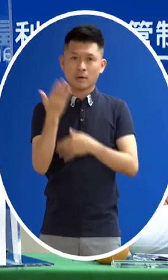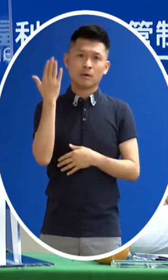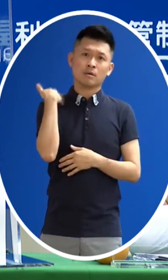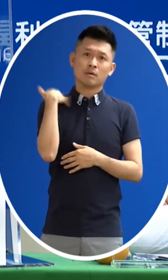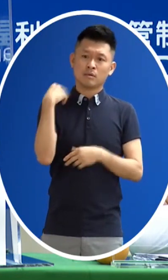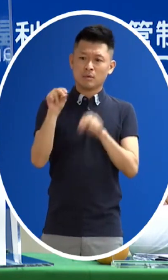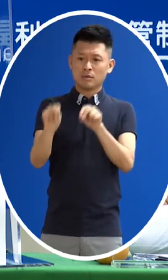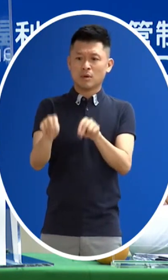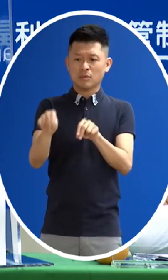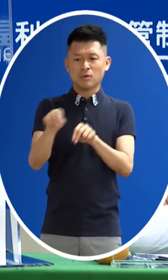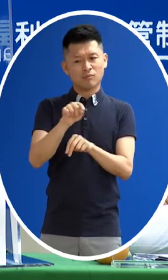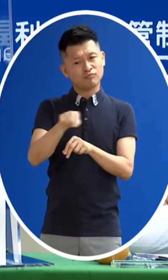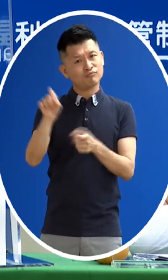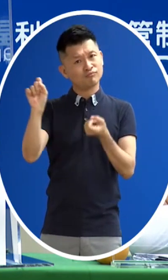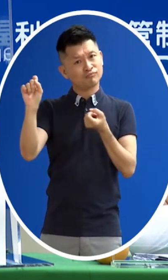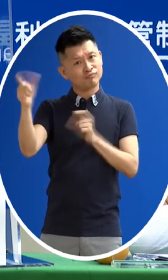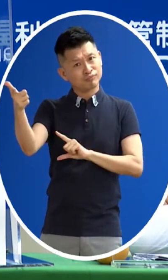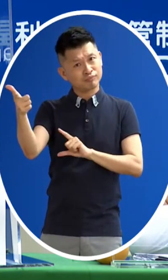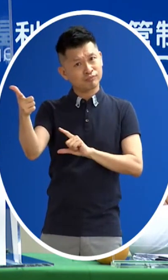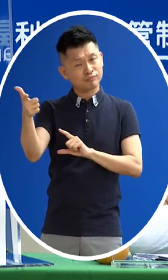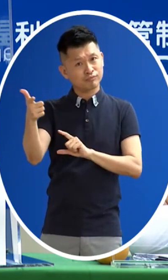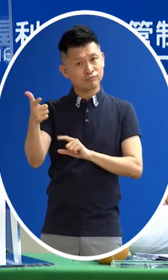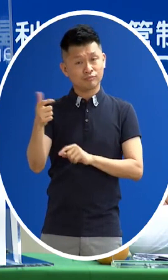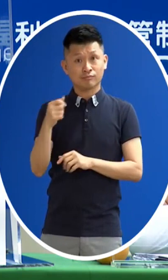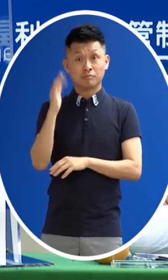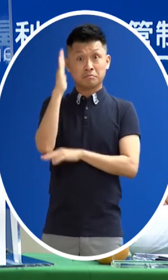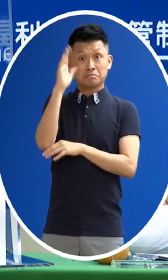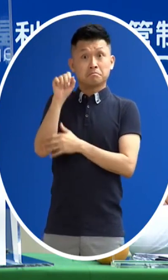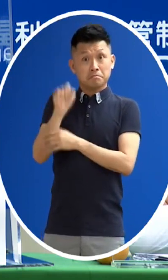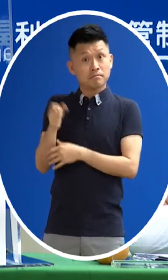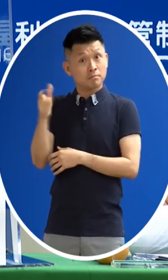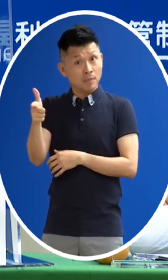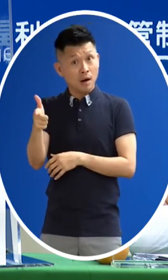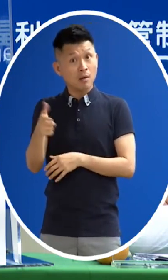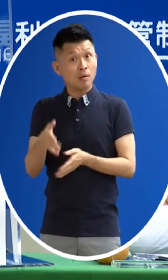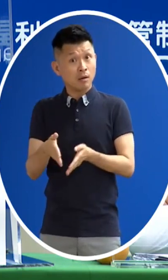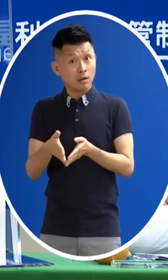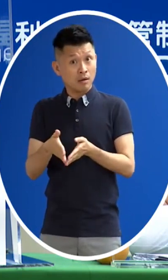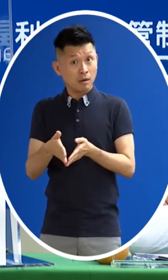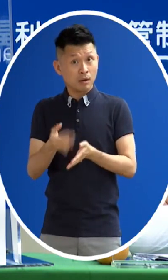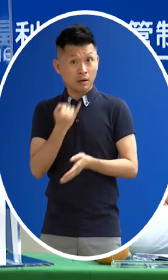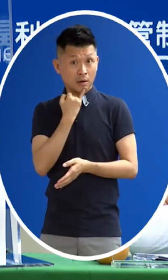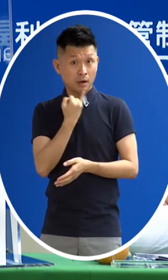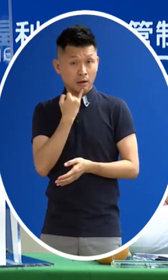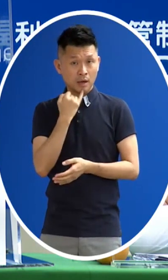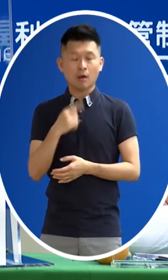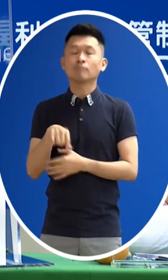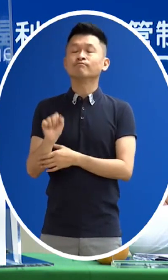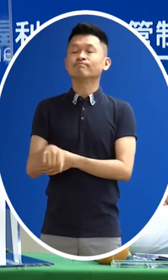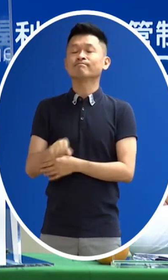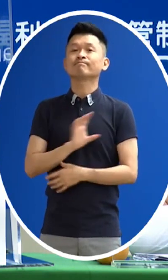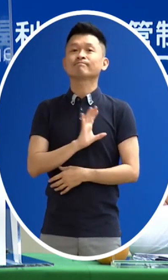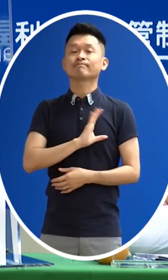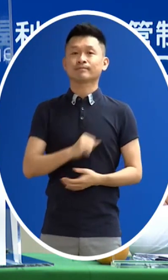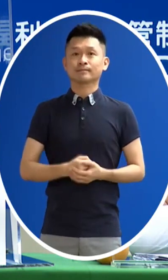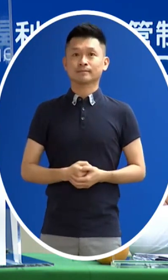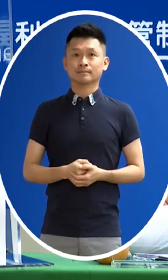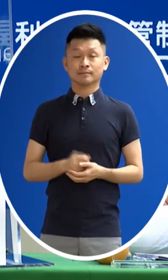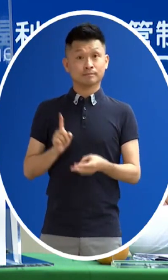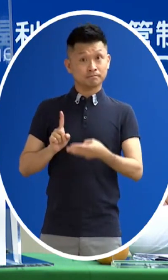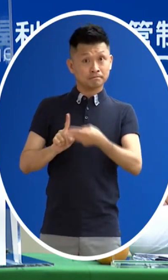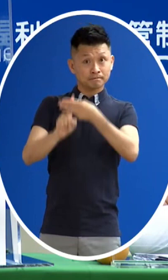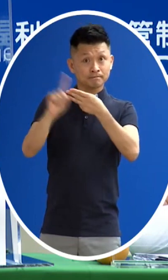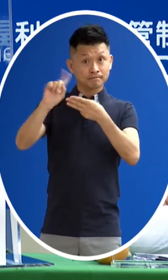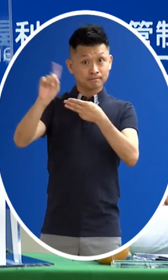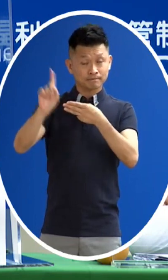時候的要求是不同 那我們是不是同意購買那我們就同意 同意就是說 還是認為主要